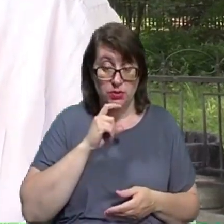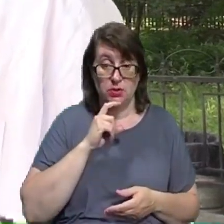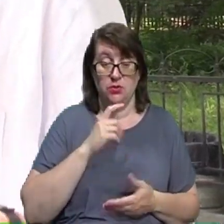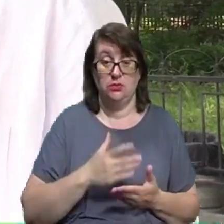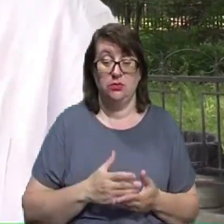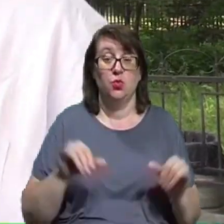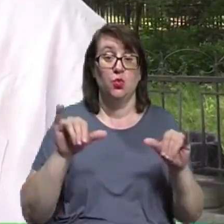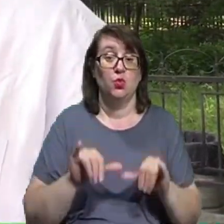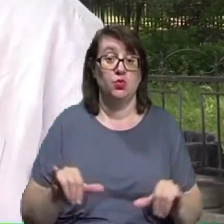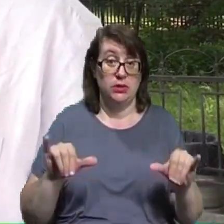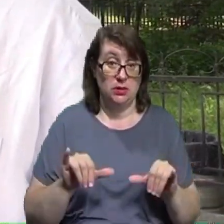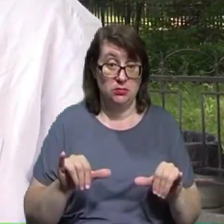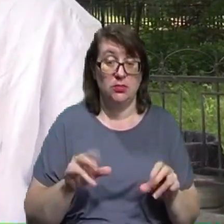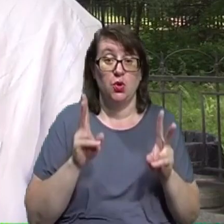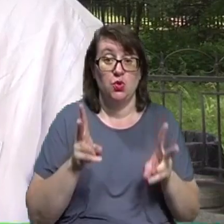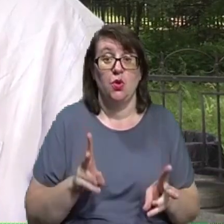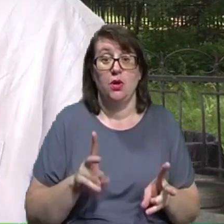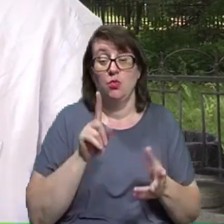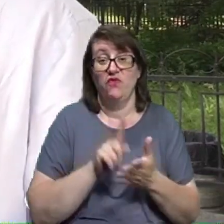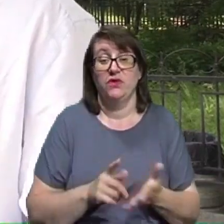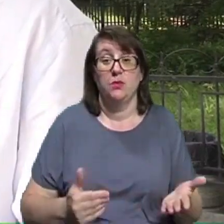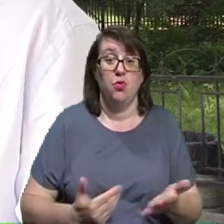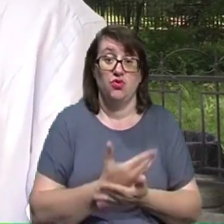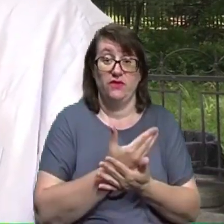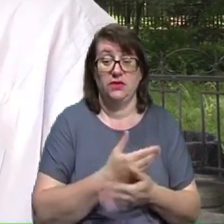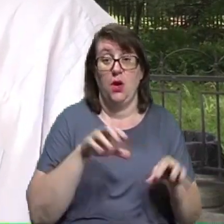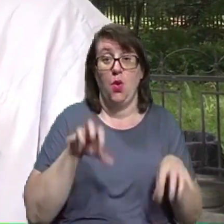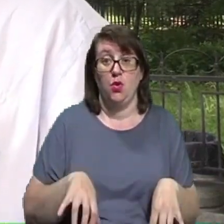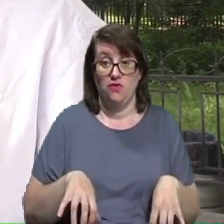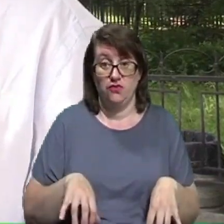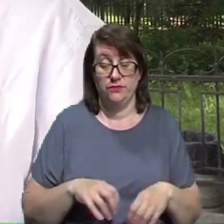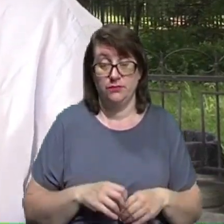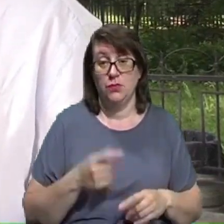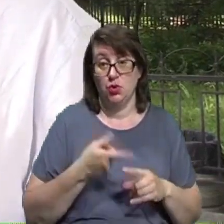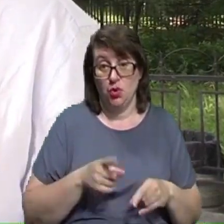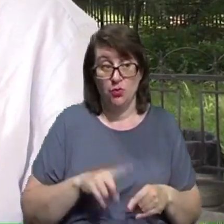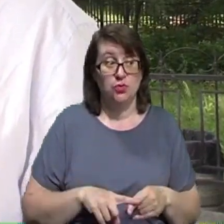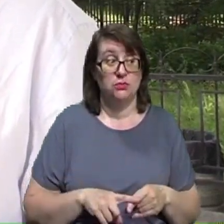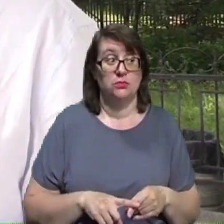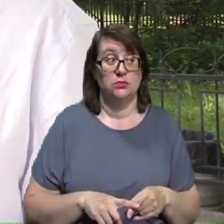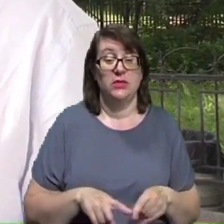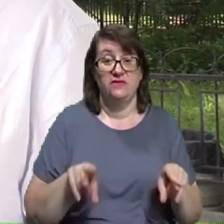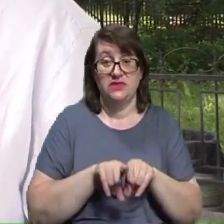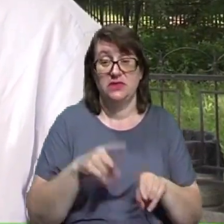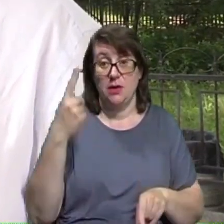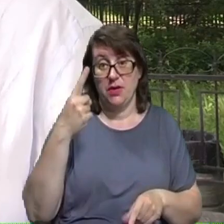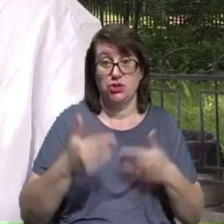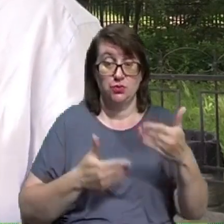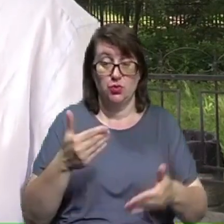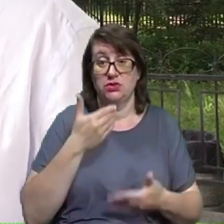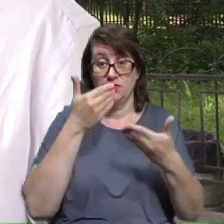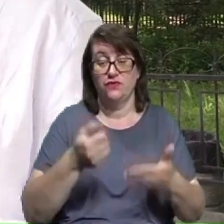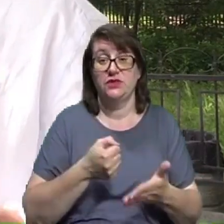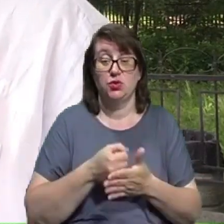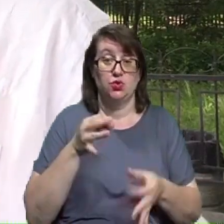і хто має поновити голову. Тому все-таки першим кроком я б звернувся до суду з проханням